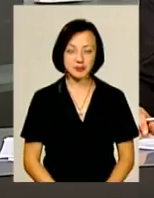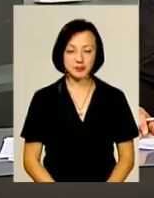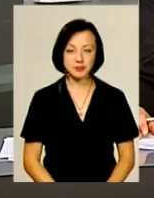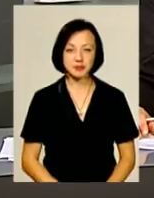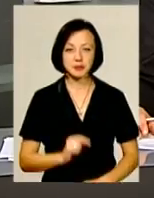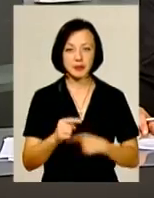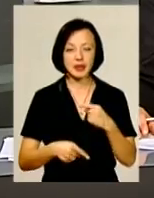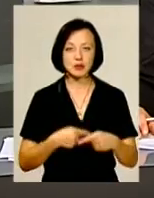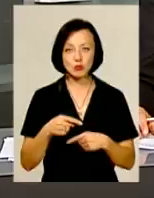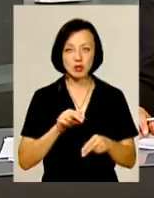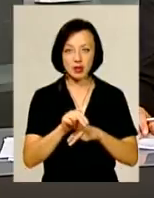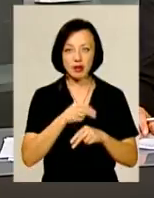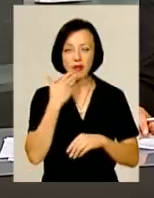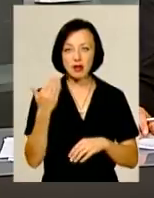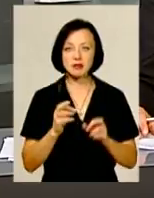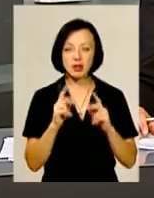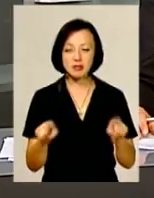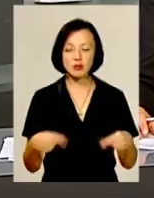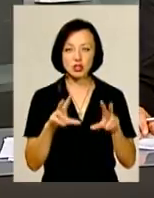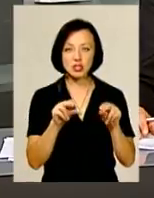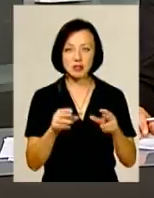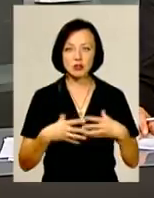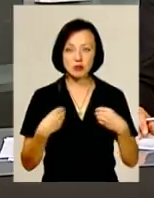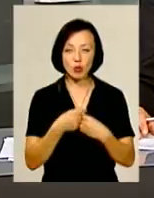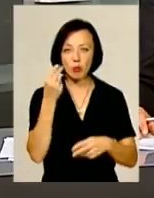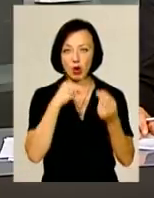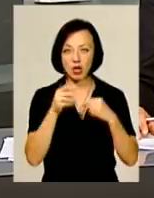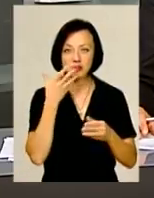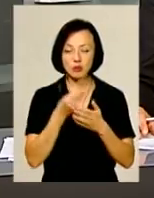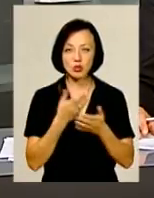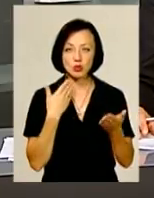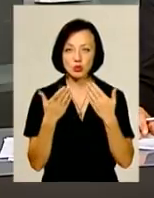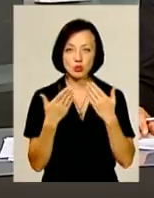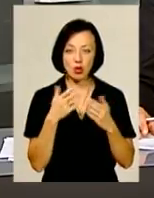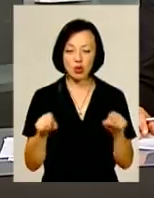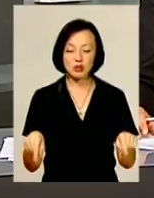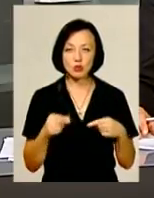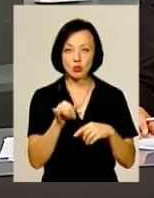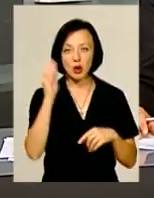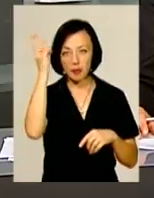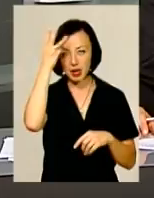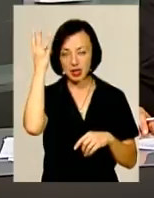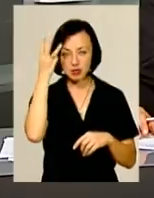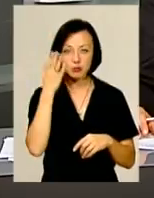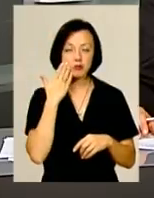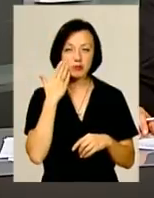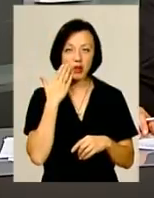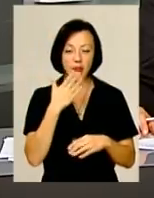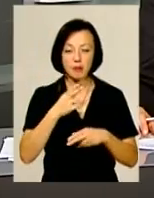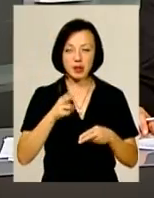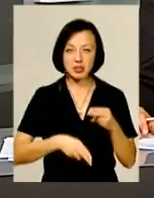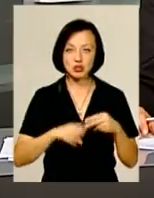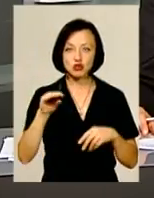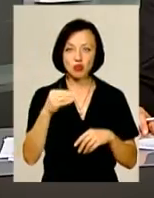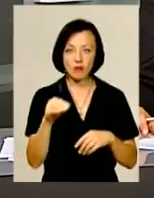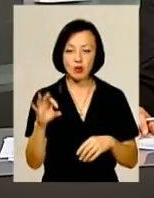Наступний курс лекцій про те, як створити щасливу сім'ю та покращити свої стосунки, організують у Хмельницькому орієнтовно наприкінці